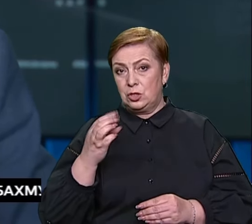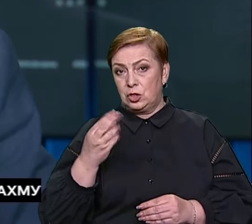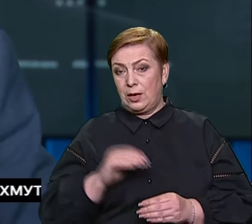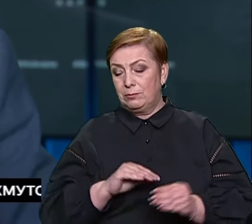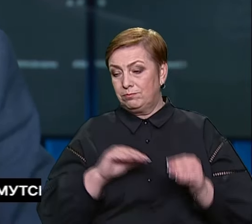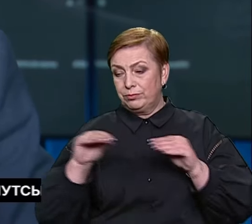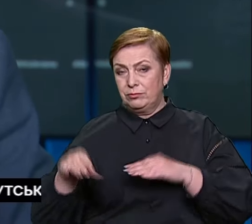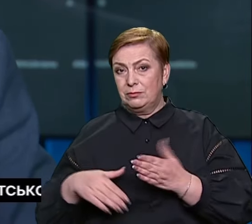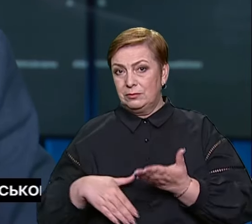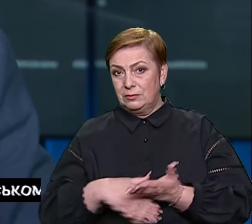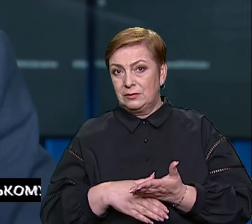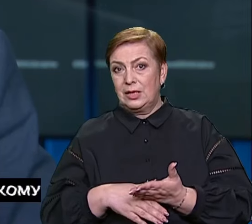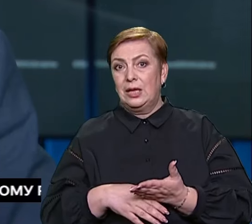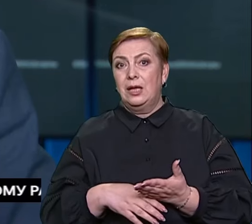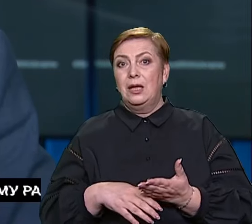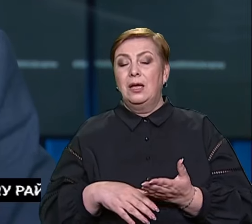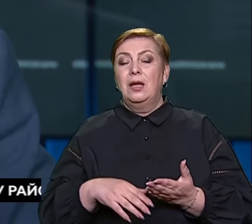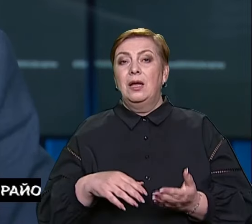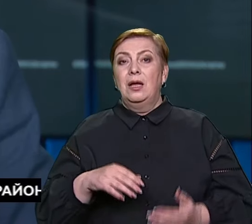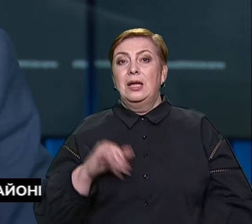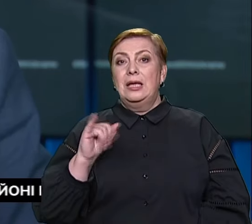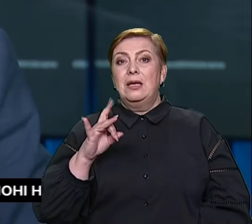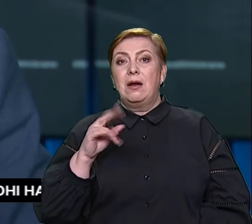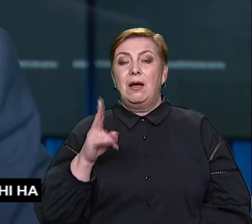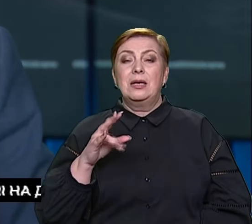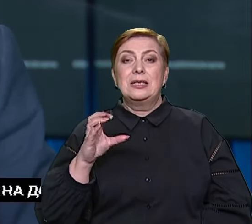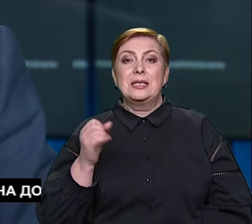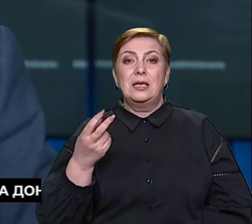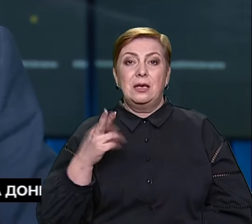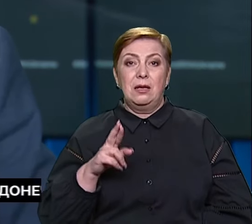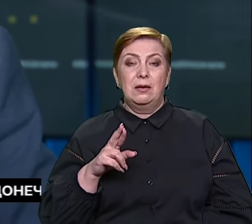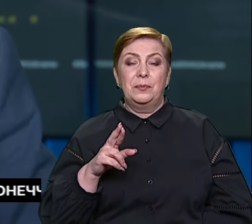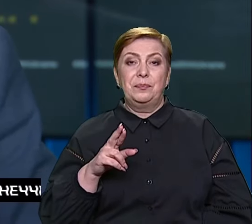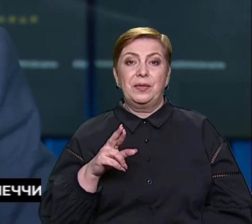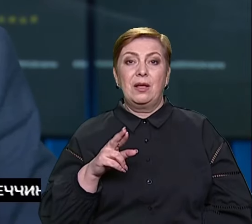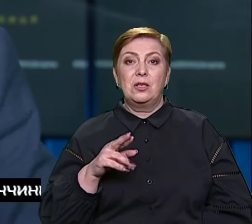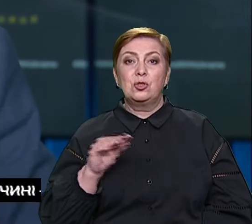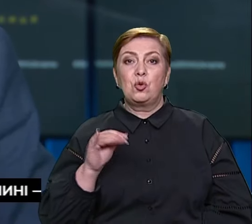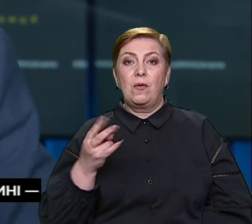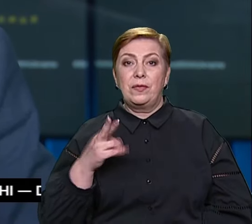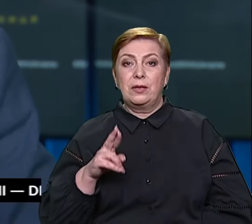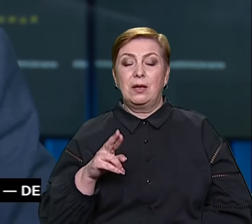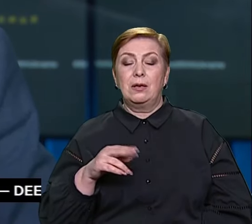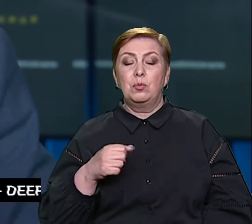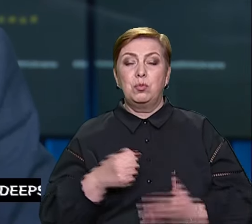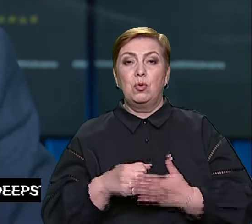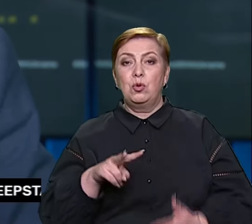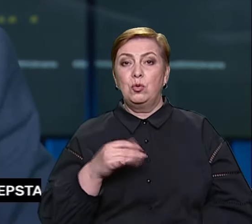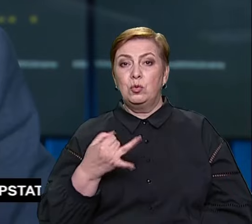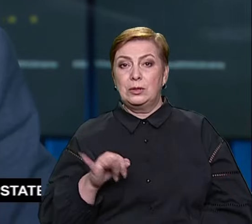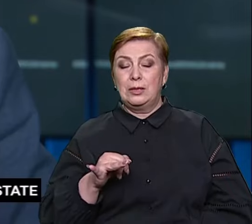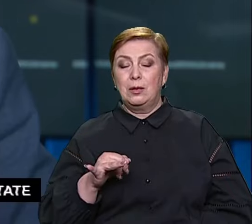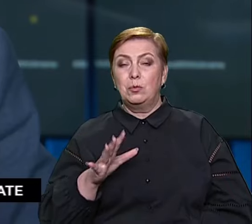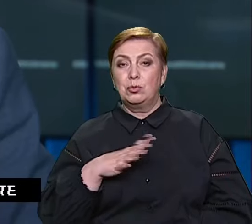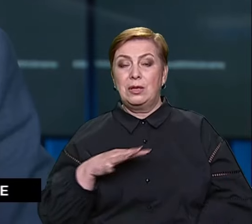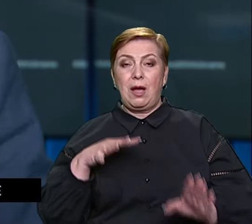протиповітряної оборони американських військ в Іраку та Сирії, пише СІНН. З жовтня по лютий військові бази там піддавалися атакам звуку